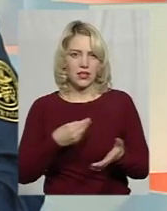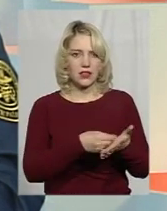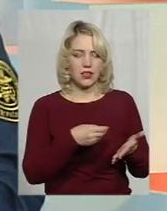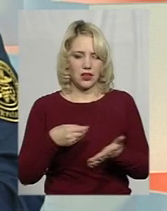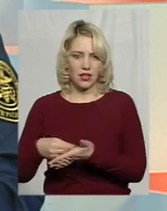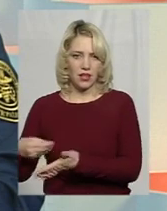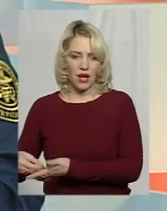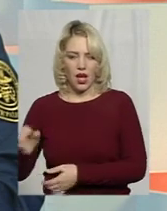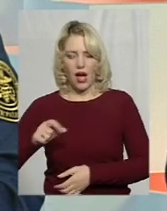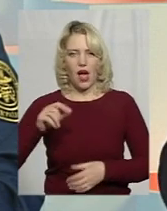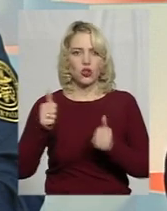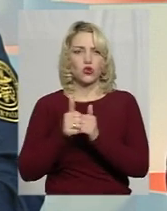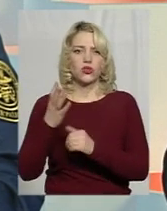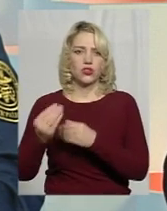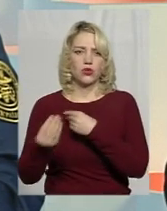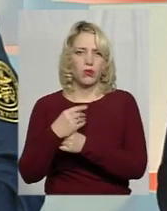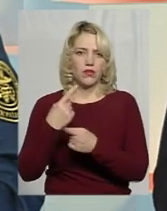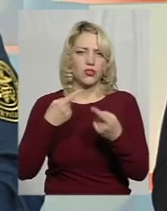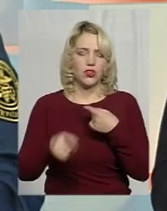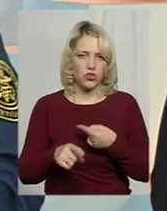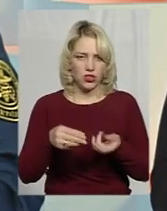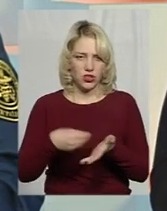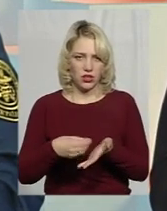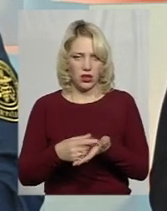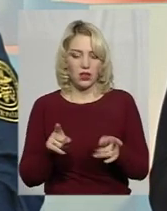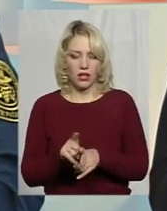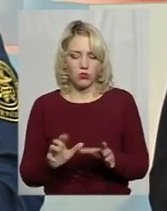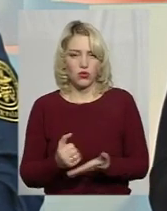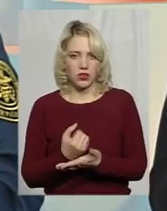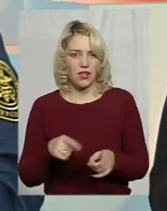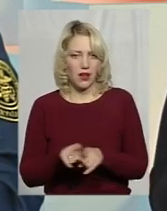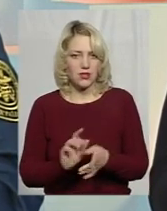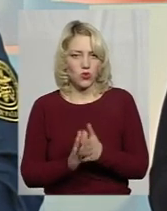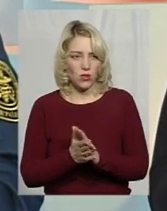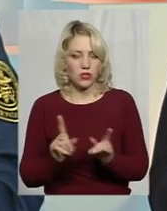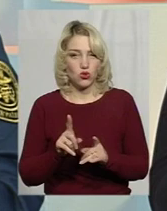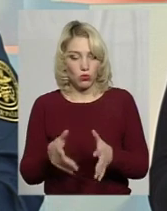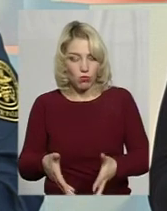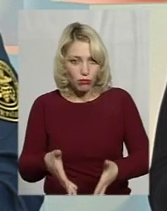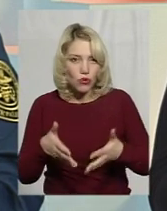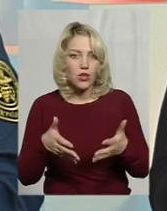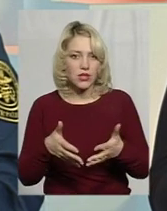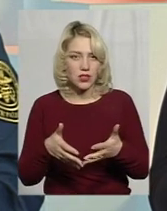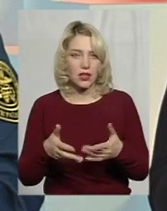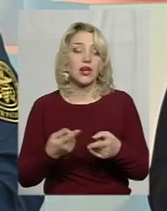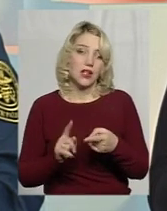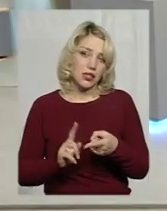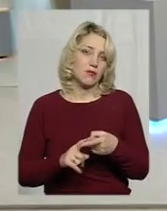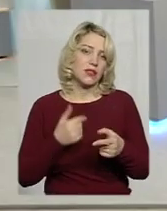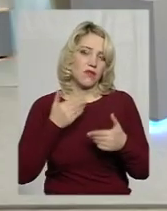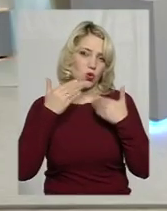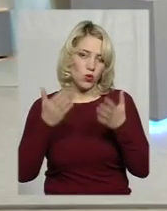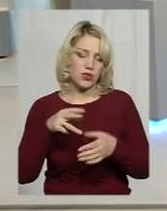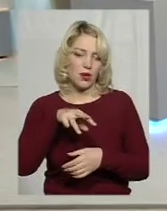сусід сказав ще якусь ціну, розумієте, і виходить ось така ситуація. Для того, щоб це все прояснити, ми звернулися відповідно до